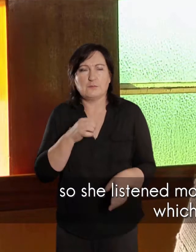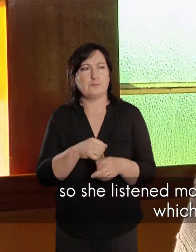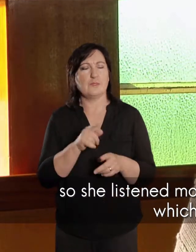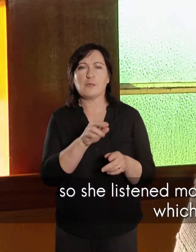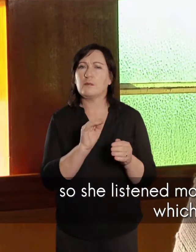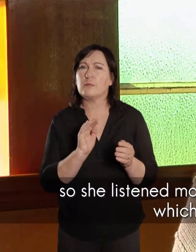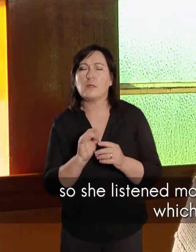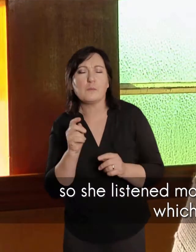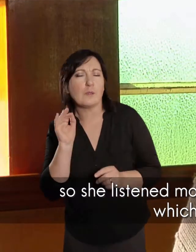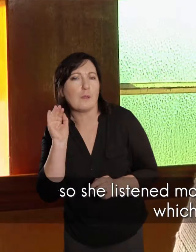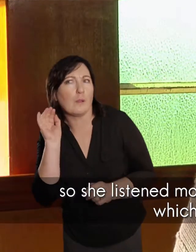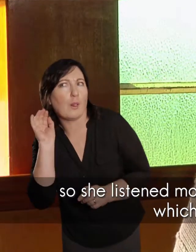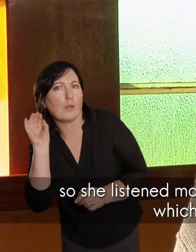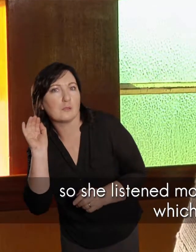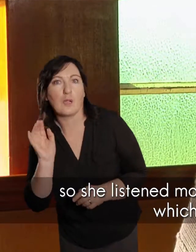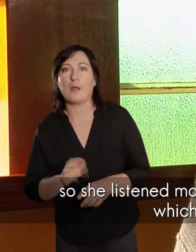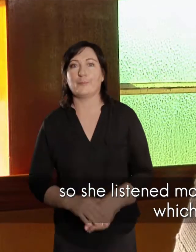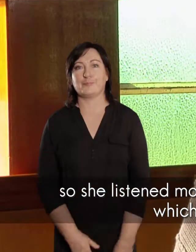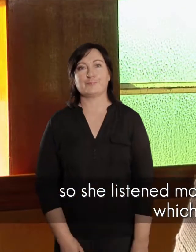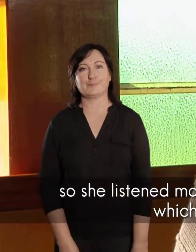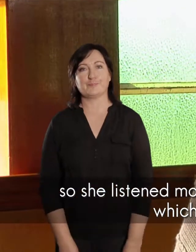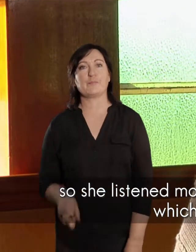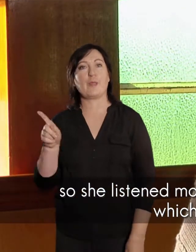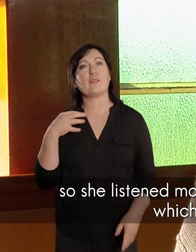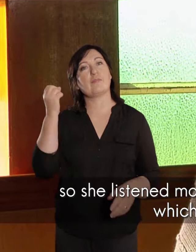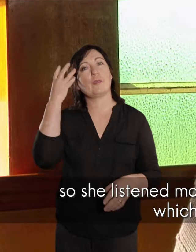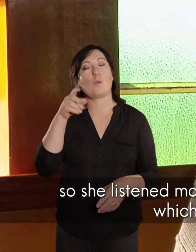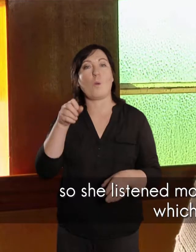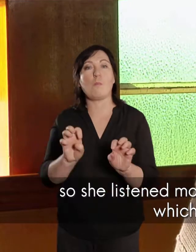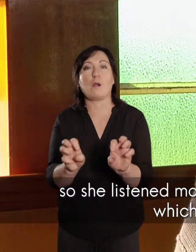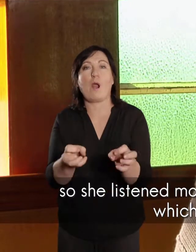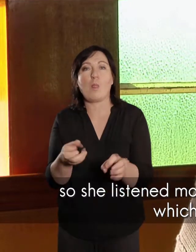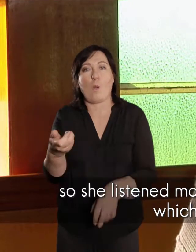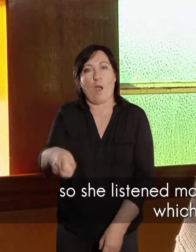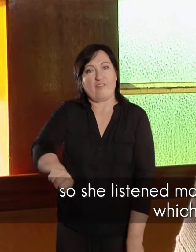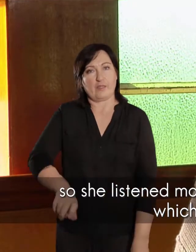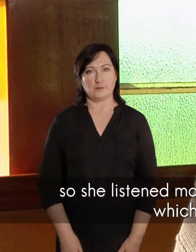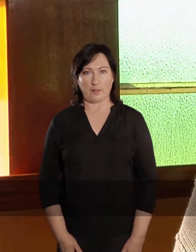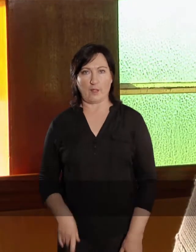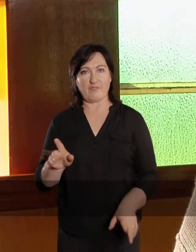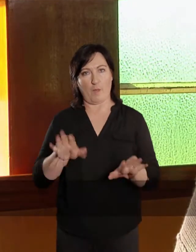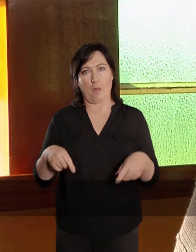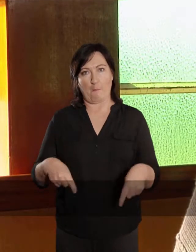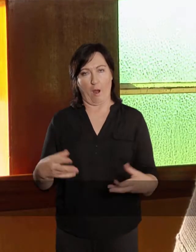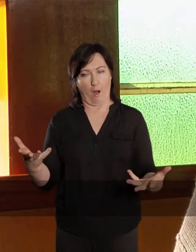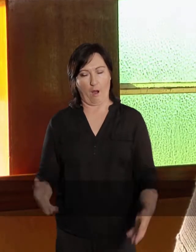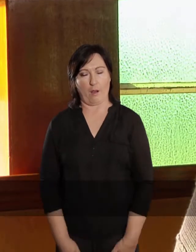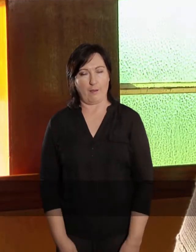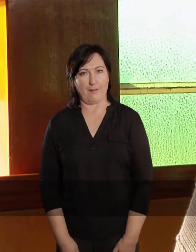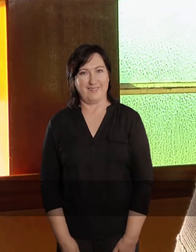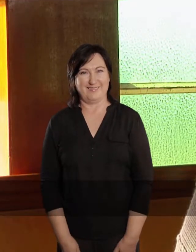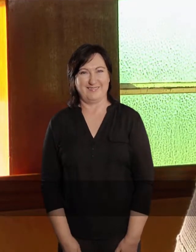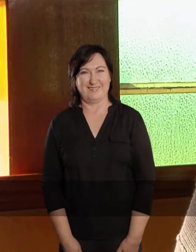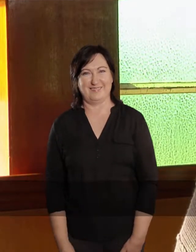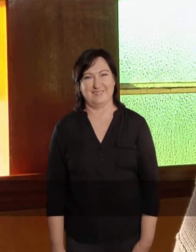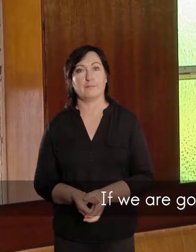gaan nader, toe hoor sy is die klein radioetje wat aan is wat, hy vergeet het om af te sit. Hy was baie, baie bang